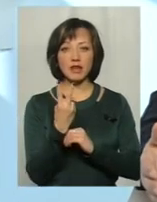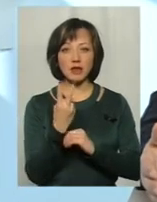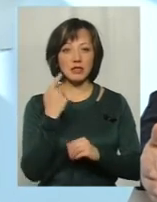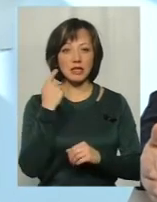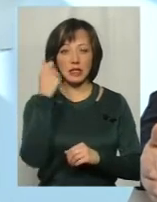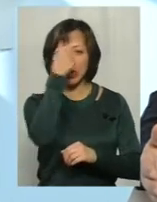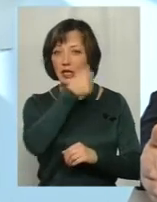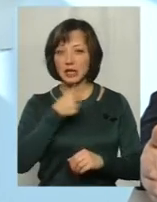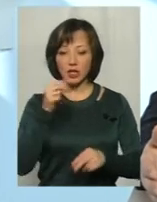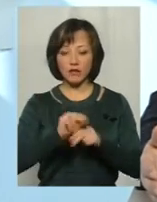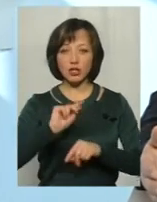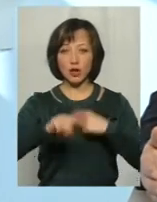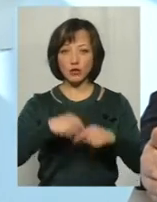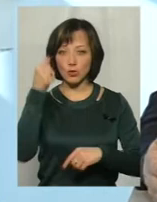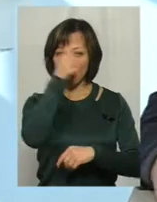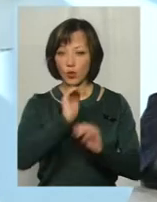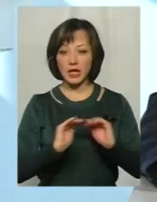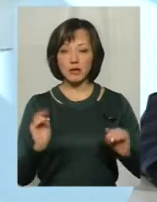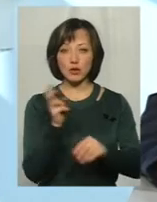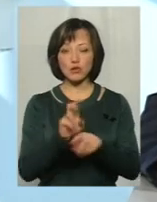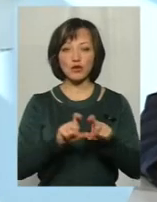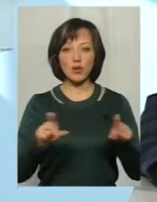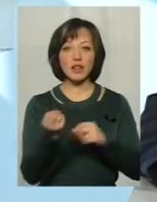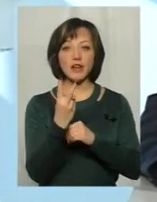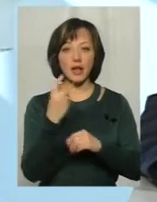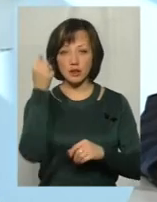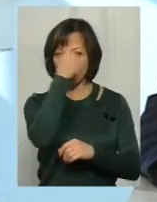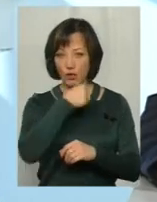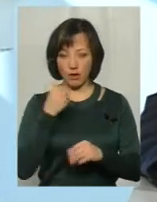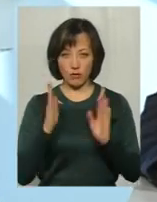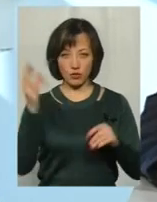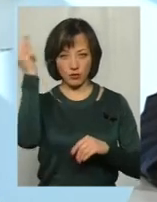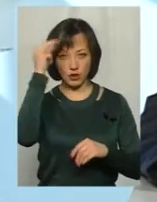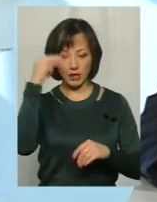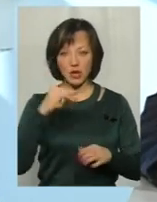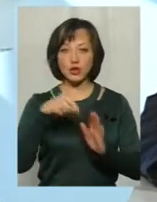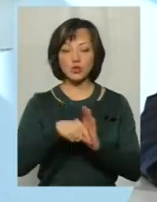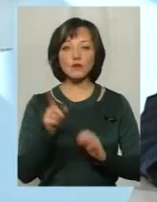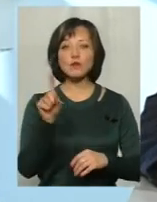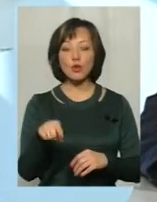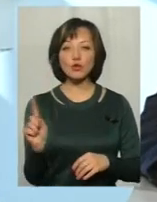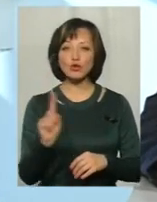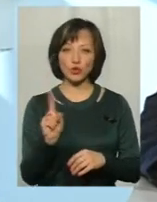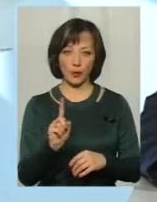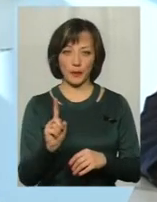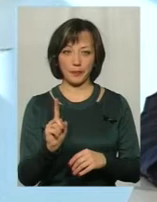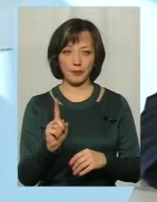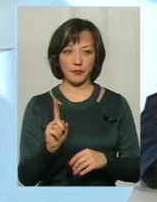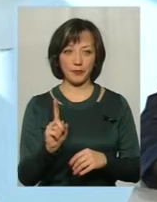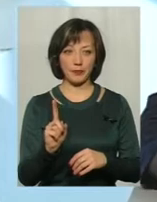навчання. З наступного року дітки, які підуть в школу, вони будуть вчитися 12 років. Суть його полягає в тому, що